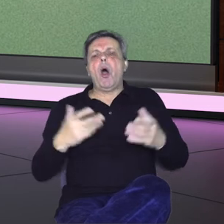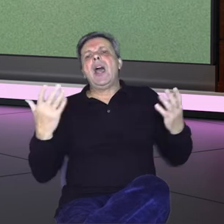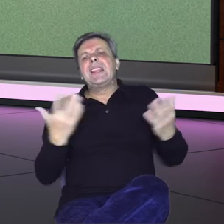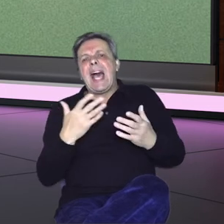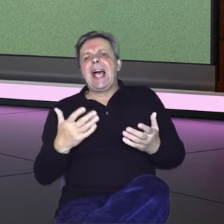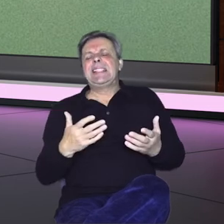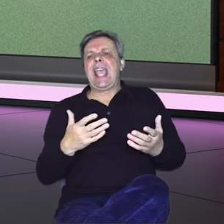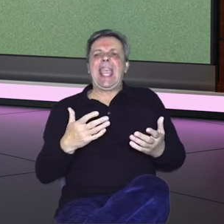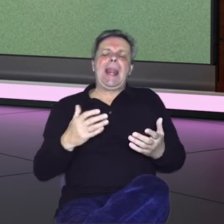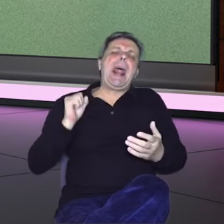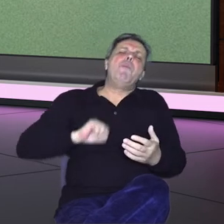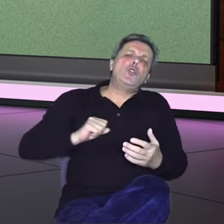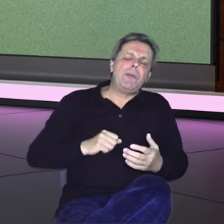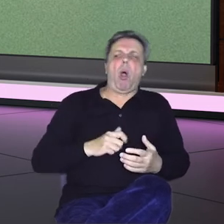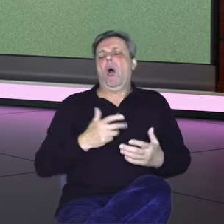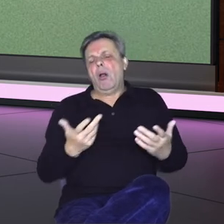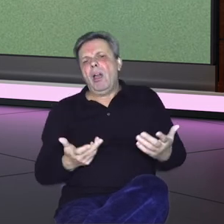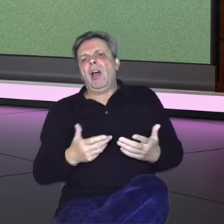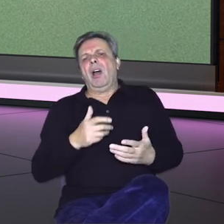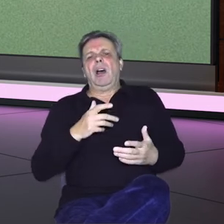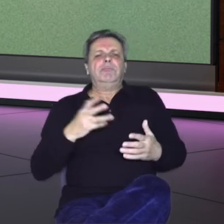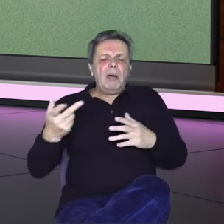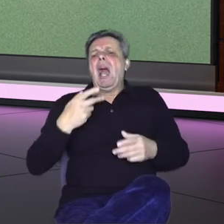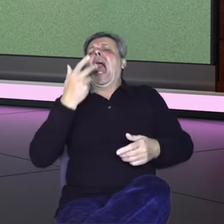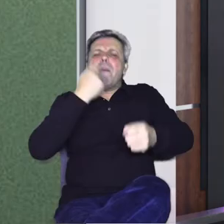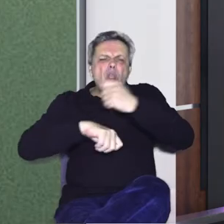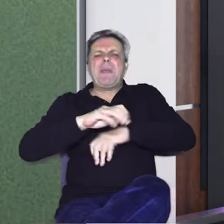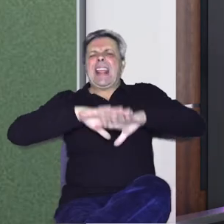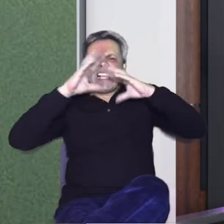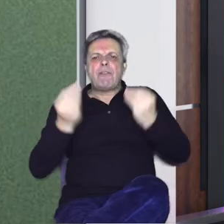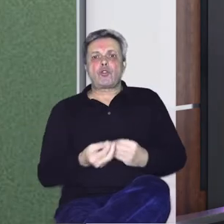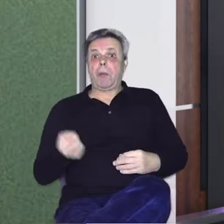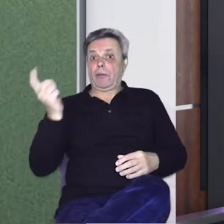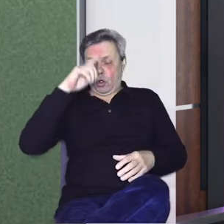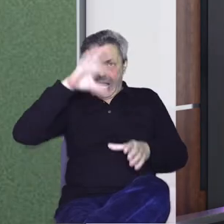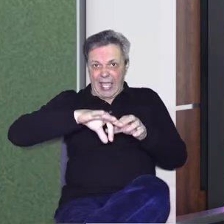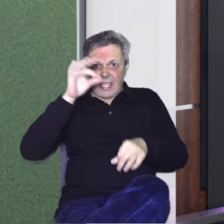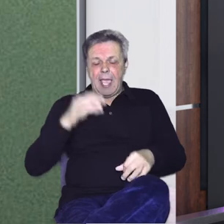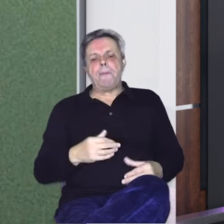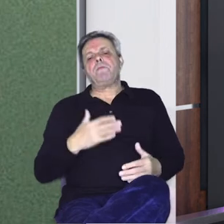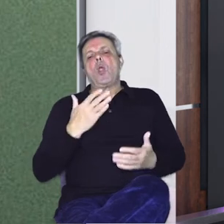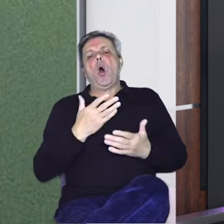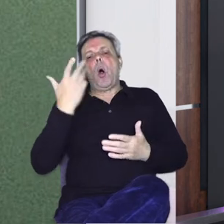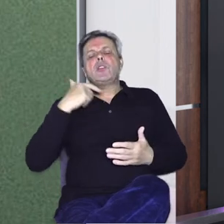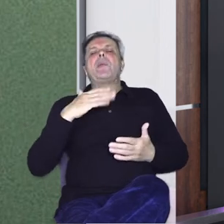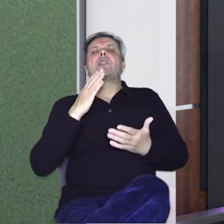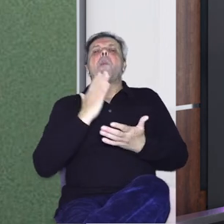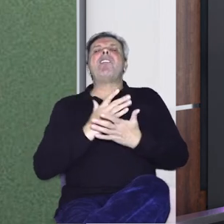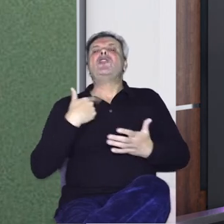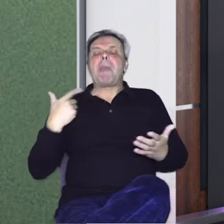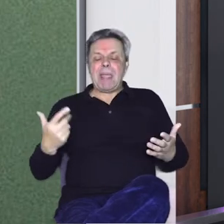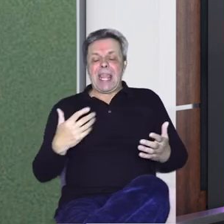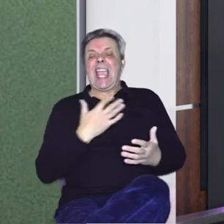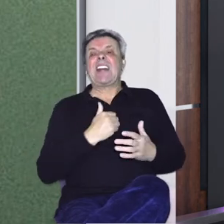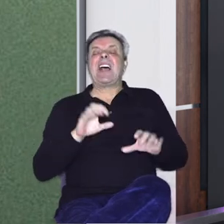Da se ne taremo ni mi s jedne strane, ni vi s druge. Pa da izmijenimo to sve skupa. I tako je došla ideja. s obzirom da smo mi već bili Kro Radio Dublin.